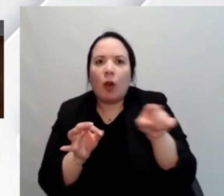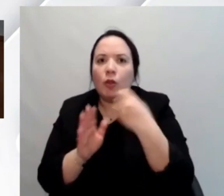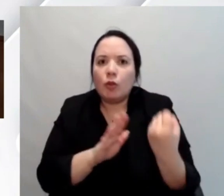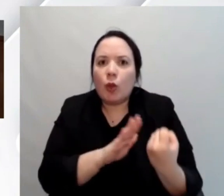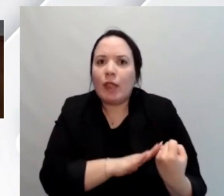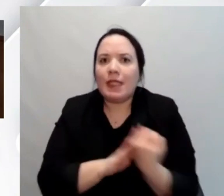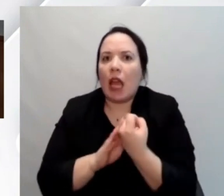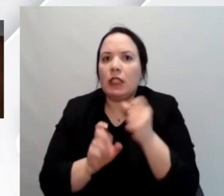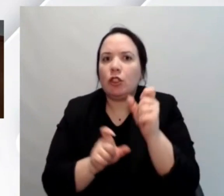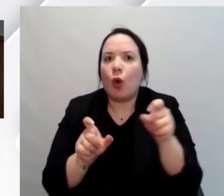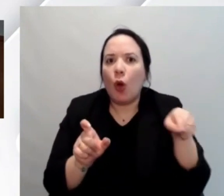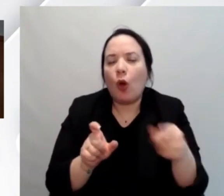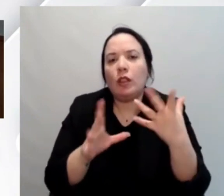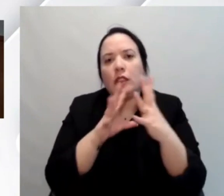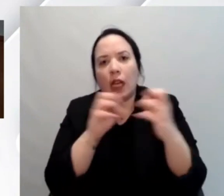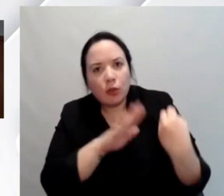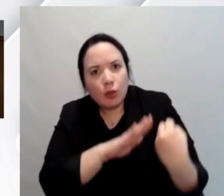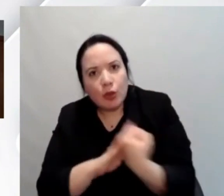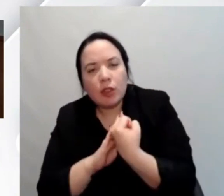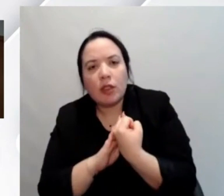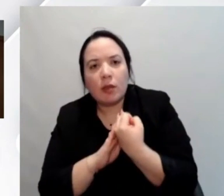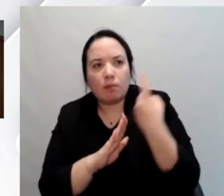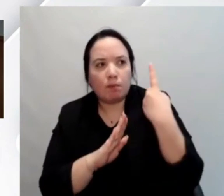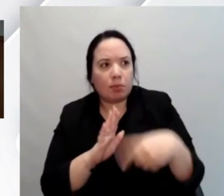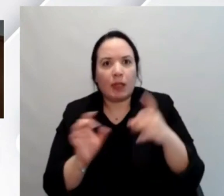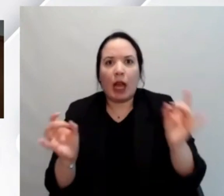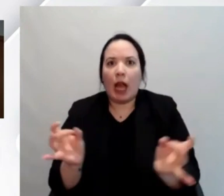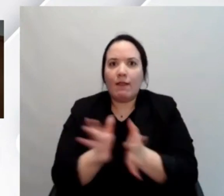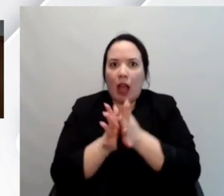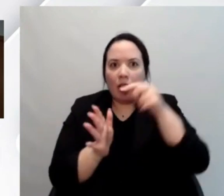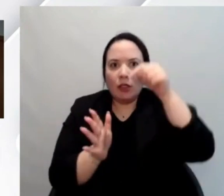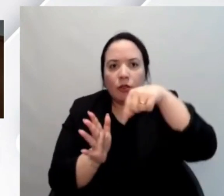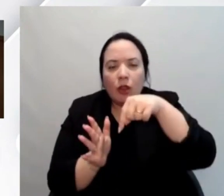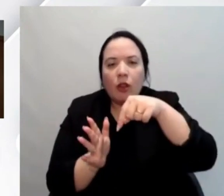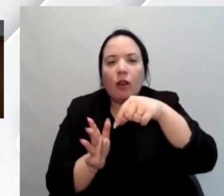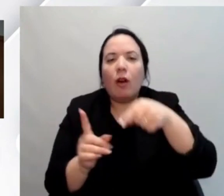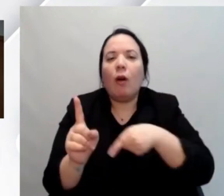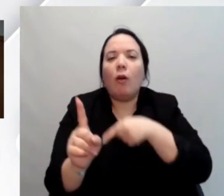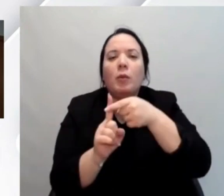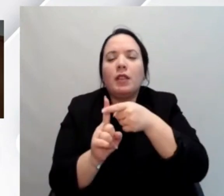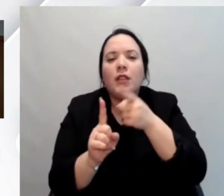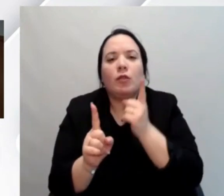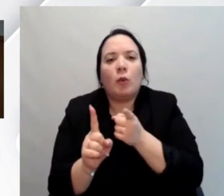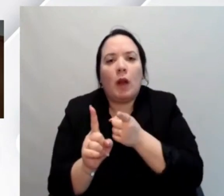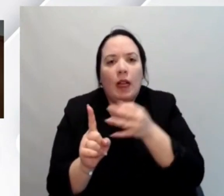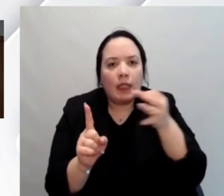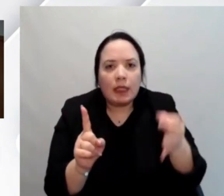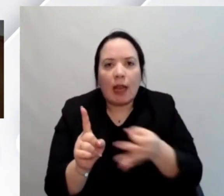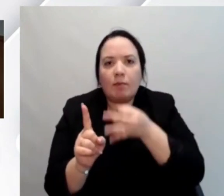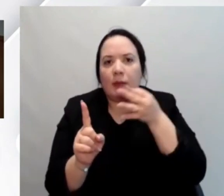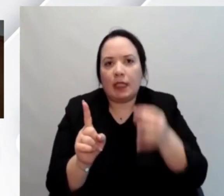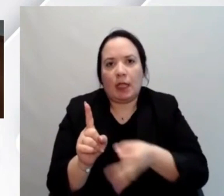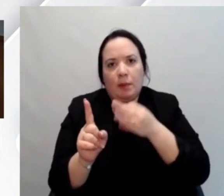sostenere l'iniziativa per far sì che ci sia sempre di più